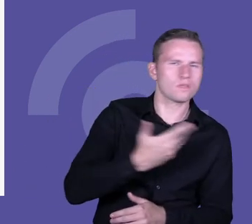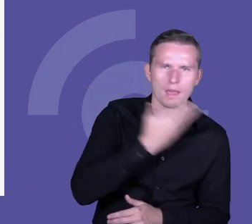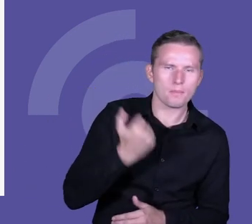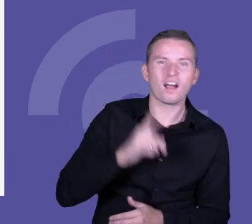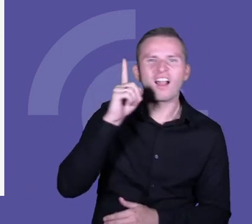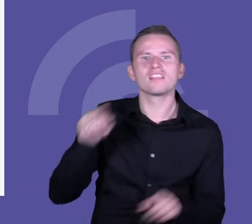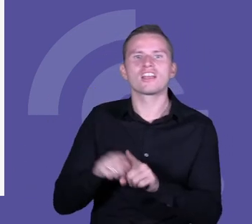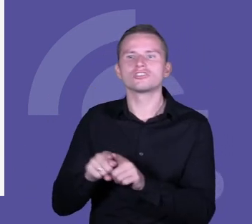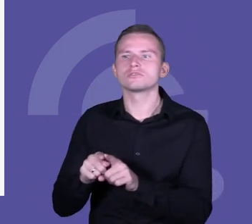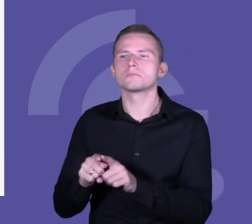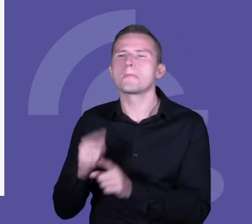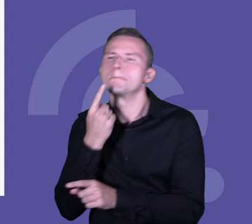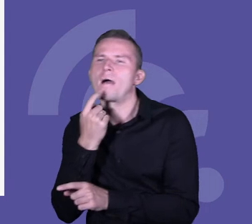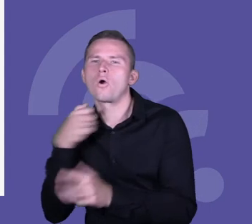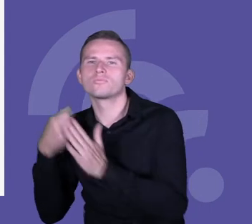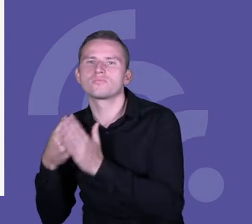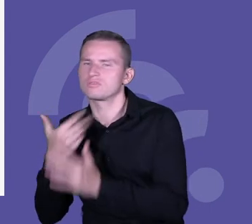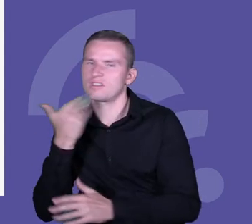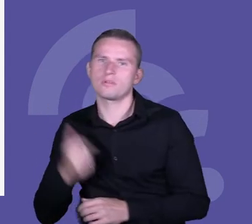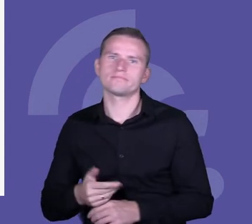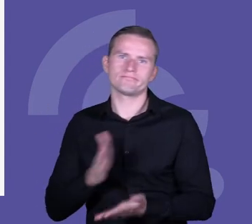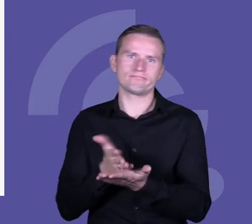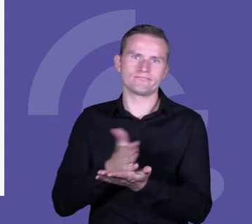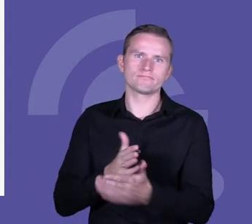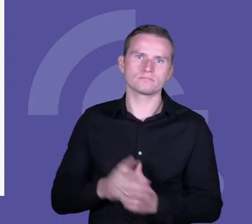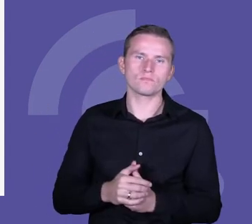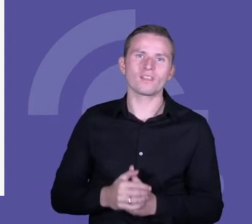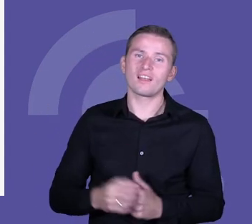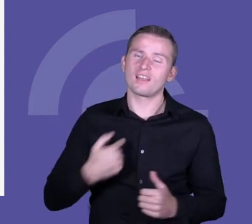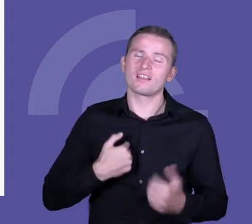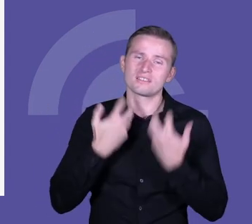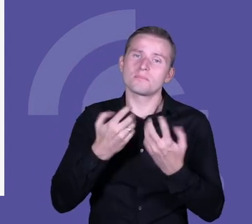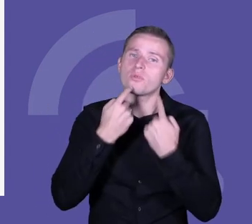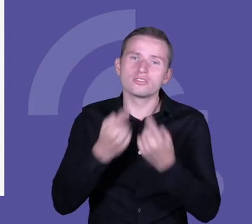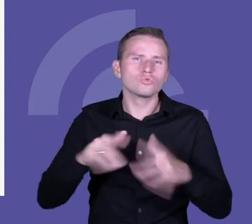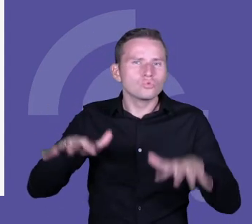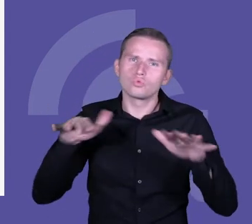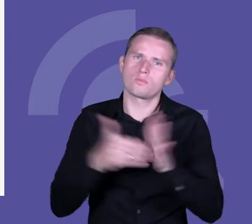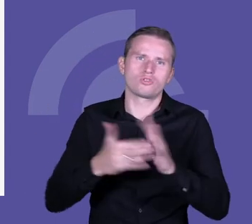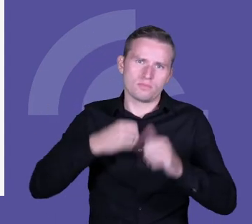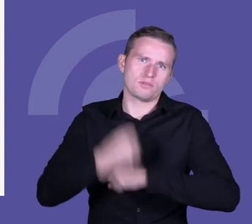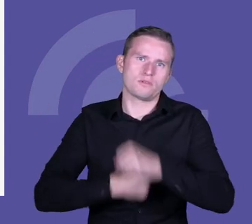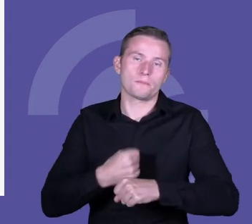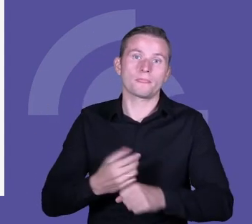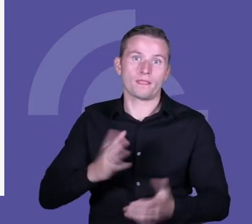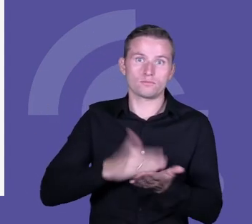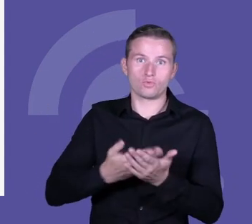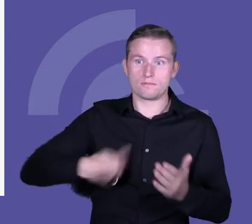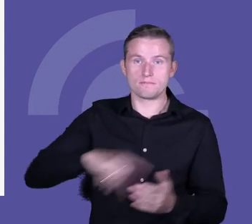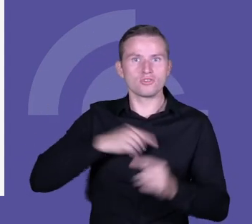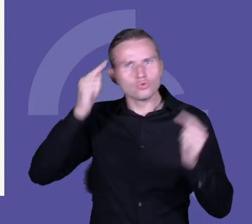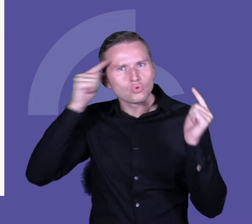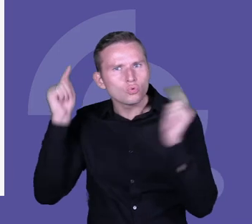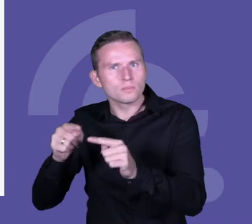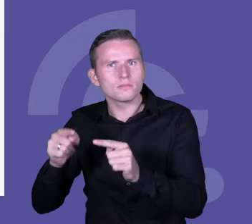bardzo niskiej. Natomiast ja chcę powiedzieć, że jest bardzo dużo do zrobienia i ja jestem przekonany, że nawet jakbyśmy się skupili znowu, widząc tylko